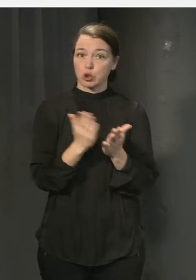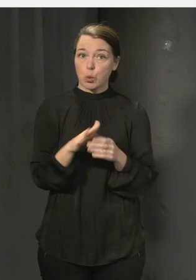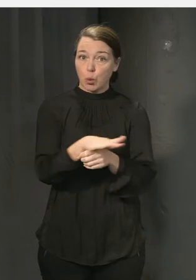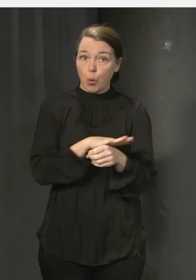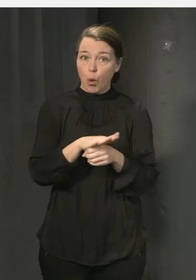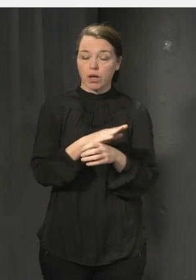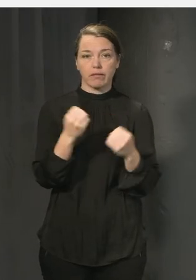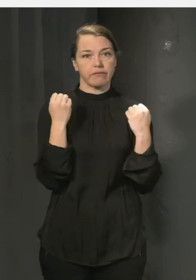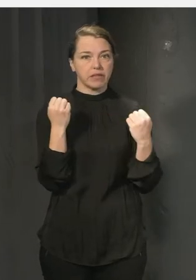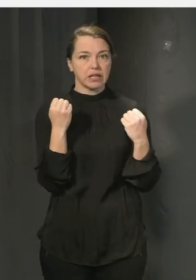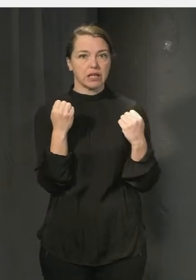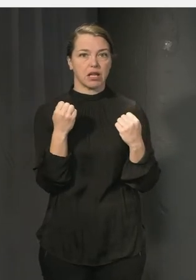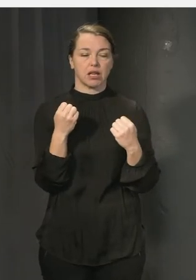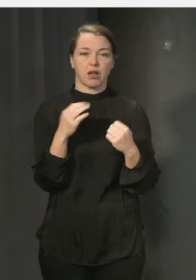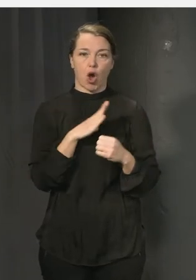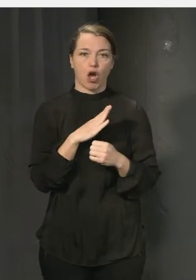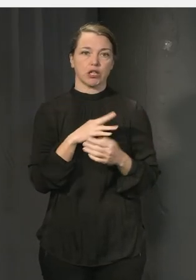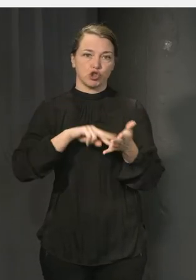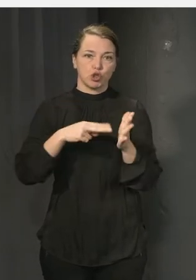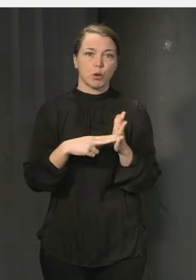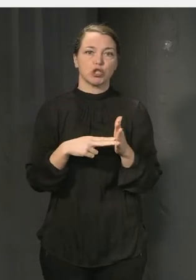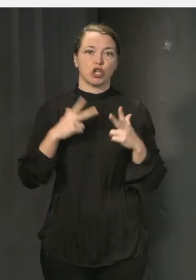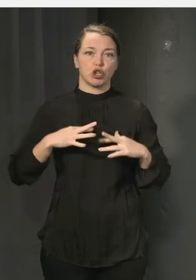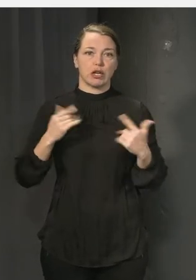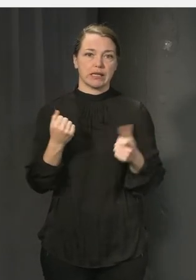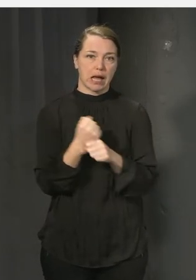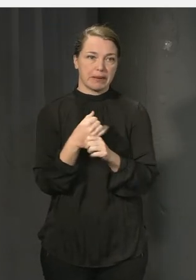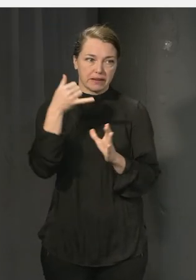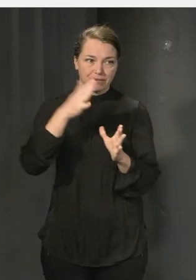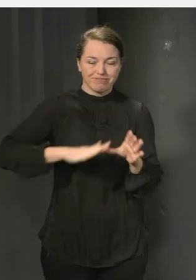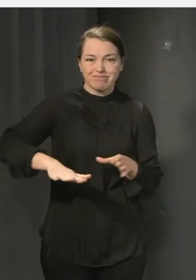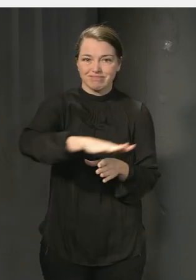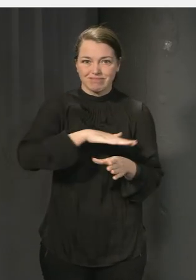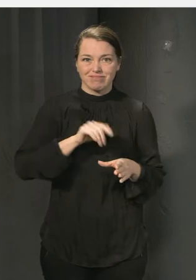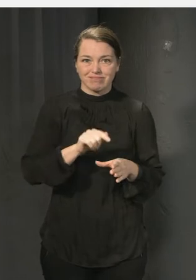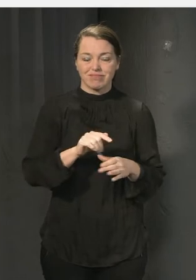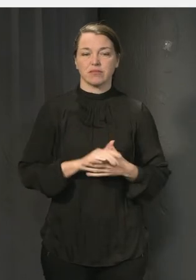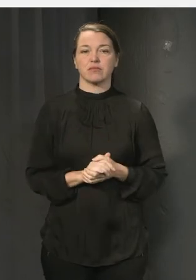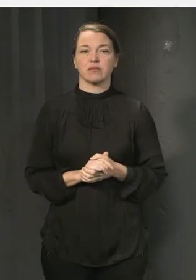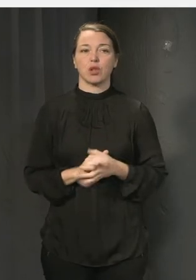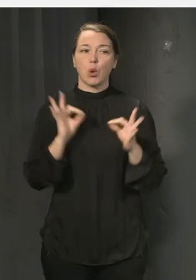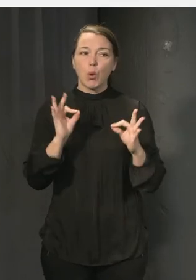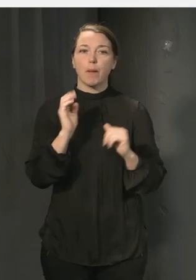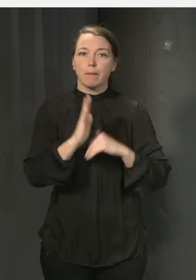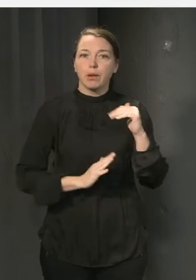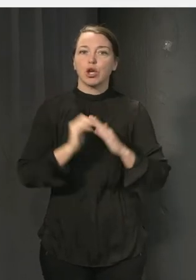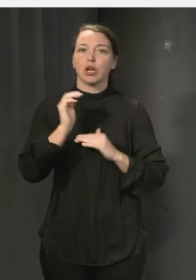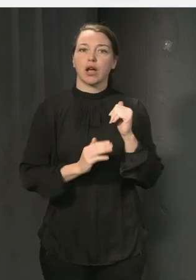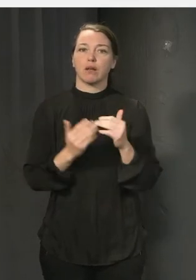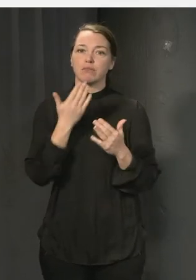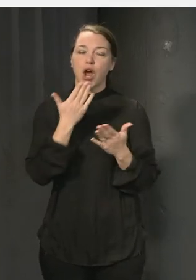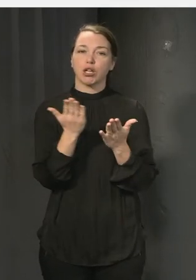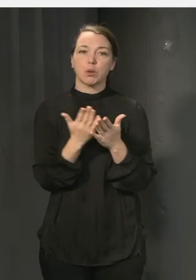ha just ett systematiskt trygghetsarbete om eller runt. Hur kan vi bygga skolgårdar där